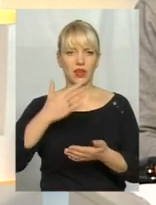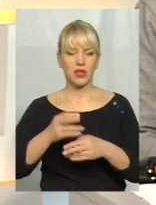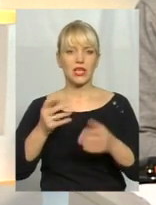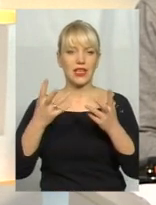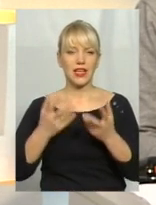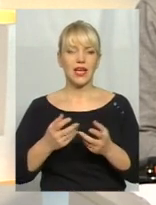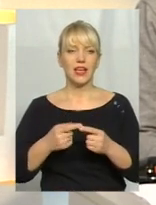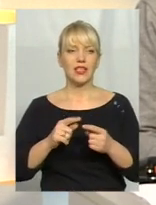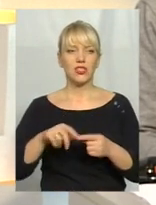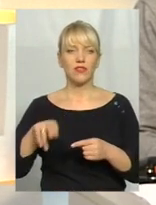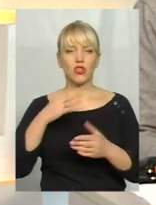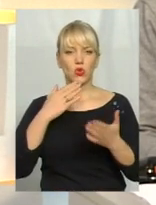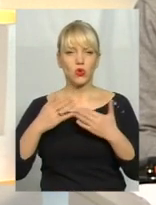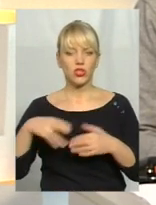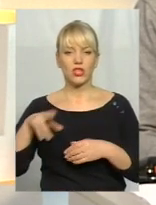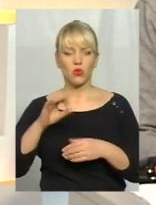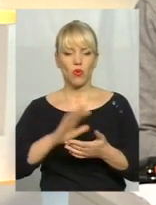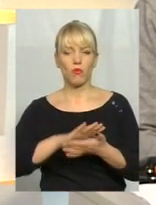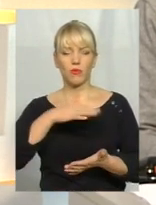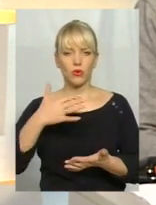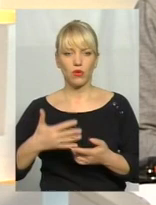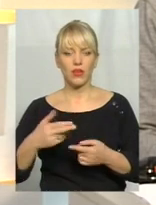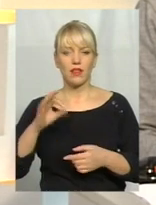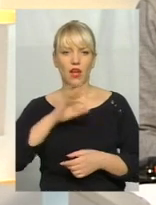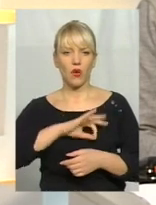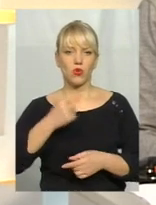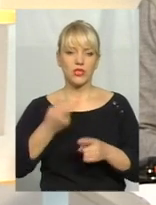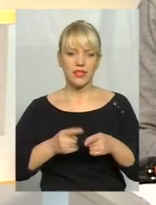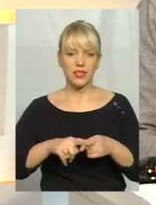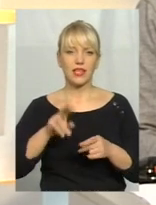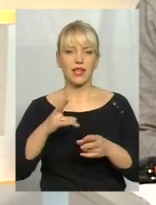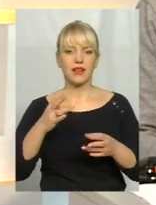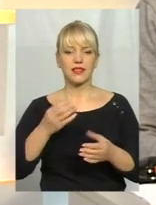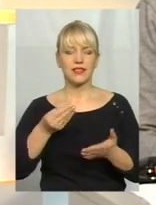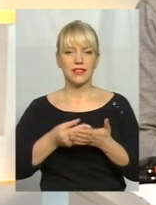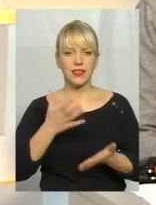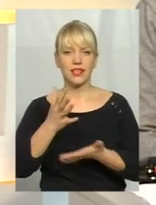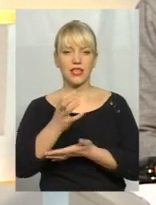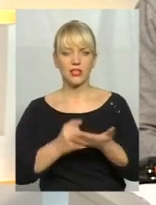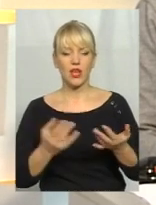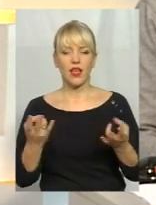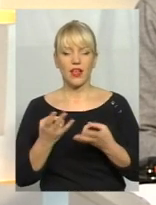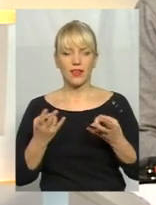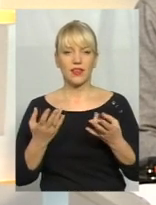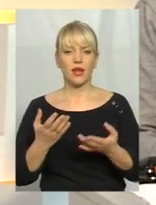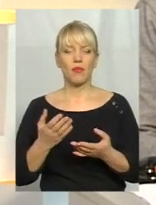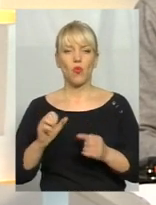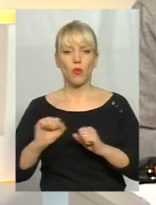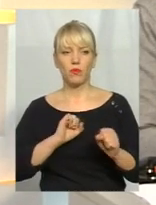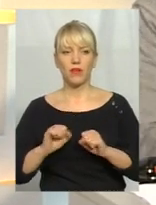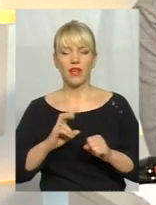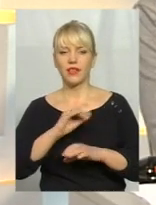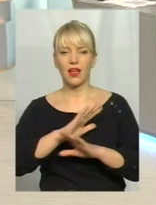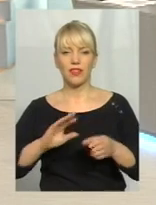відношення до побутових відходів на користь розгляду їх як цінного ресурсу, яким потрібно управляти, а не проблеми, яку потрібно вирішувати.